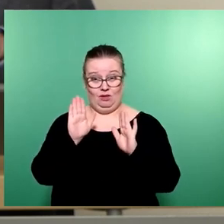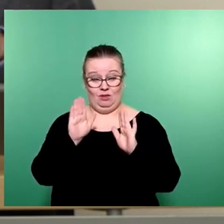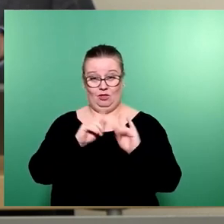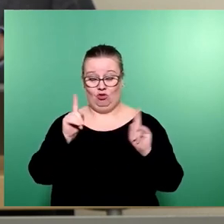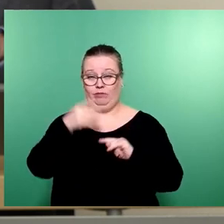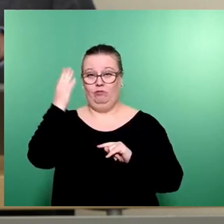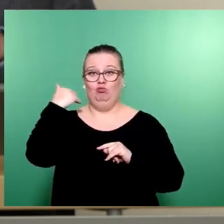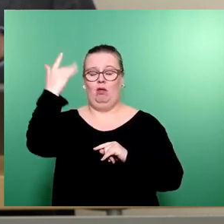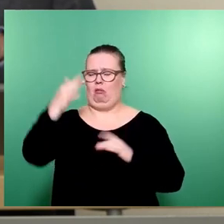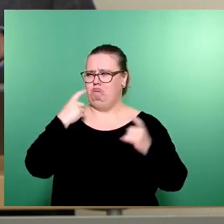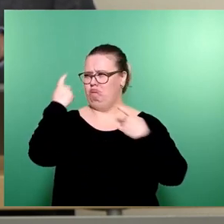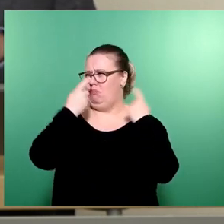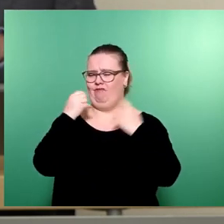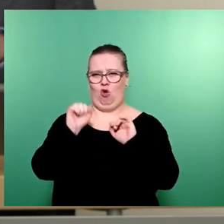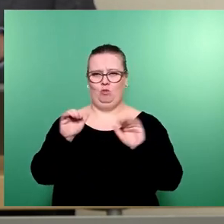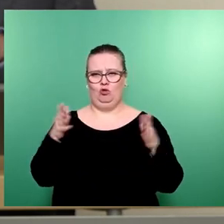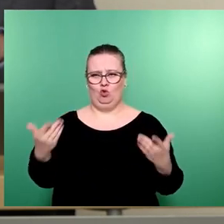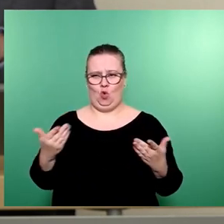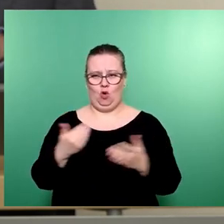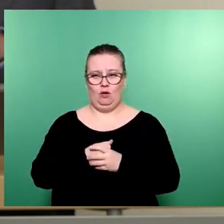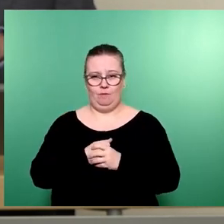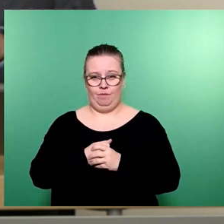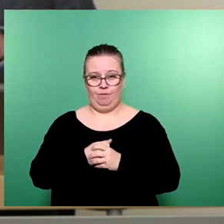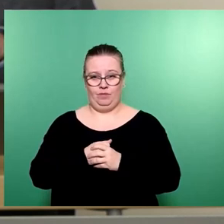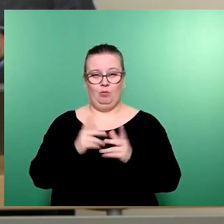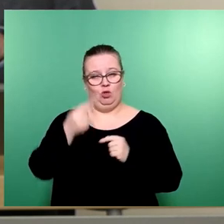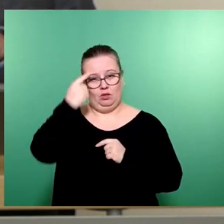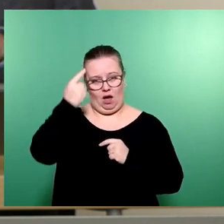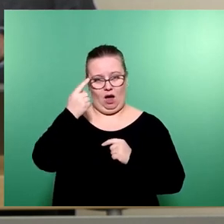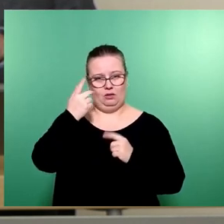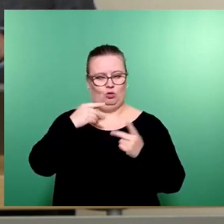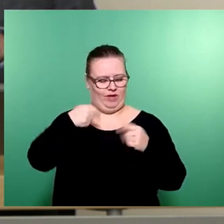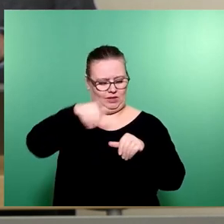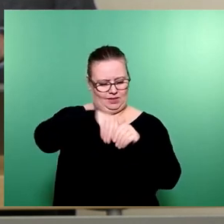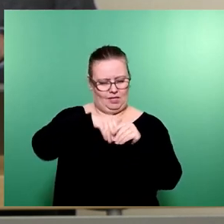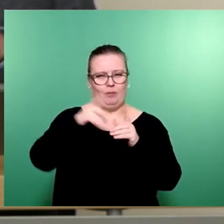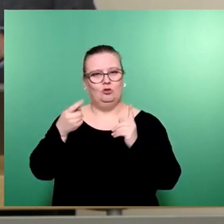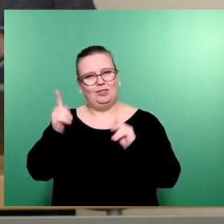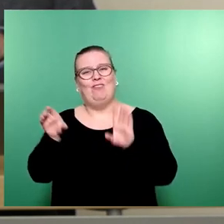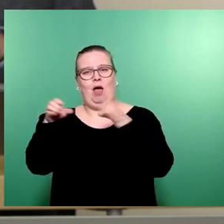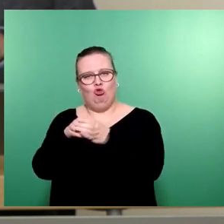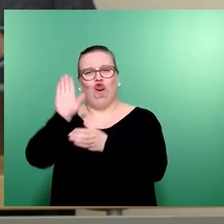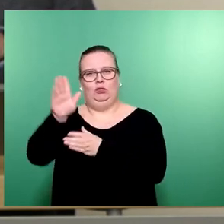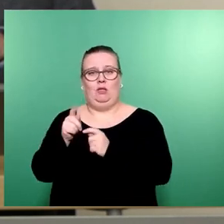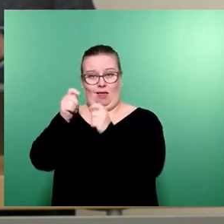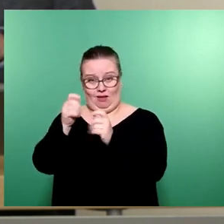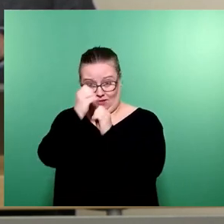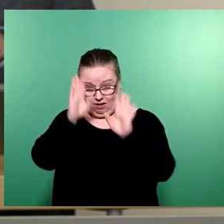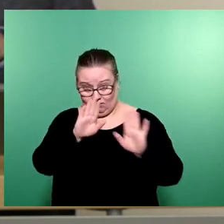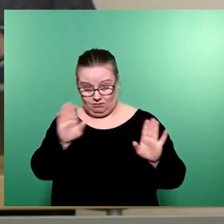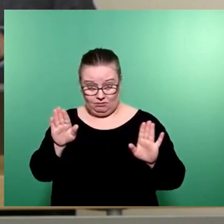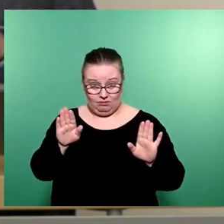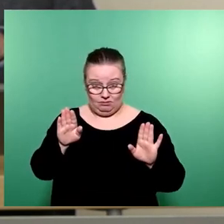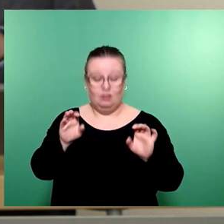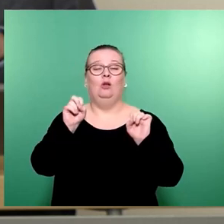Verwunderungen kommen für die Beschlussausfertigung des Rates, wenn da was anderes drin steht. Allen klar? So,